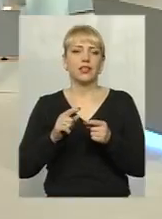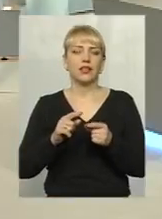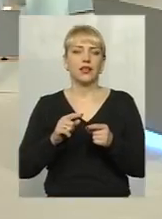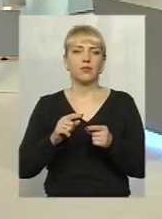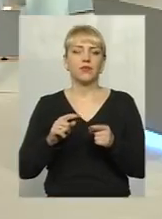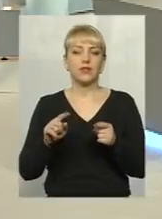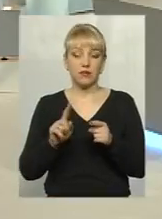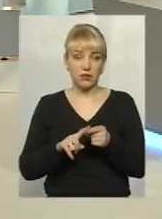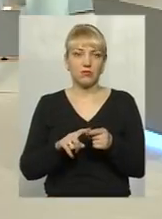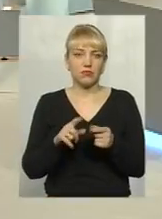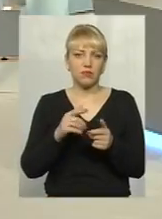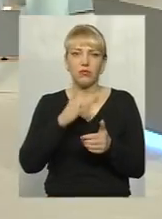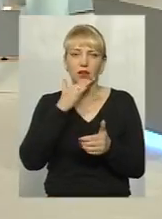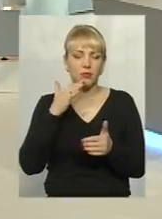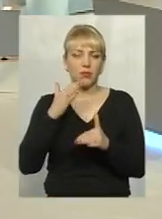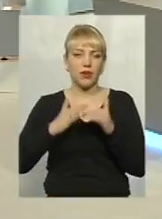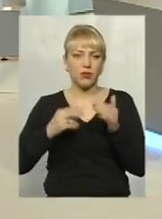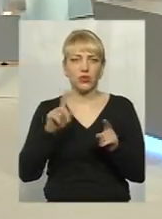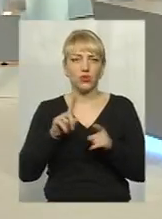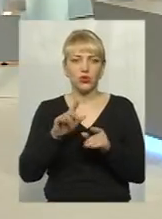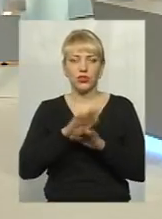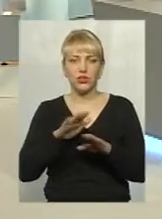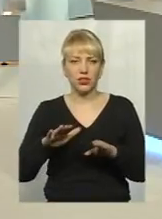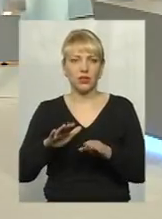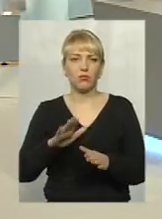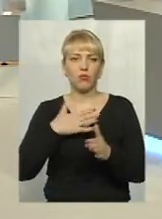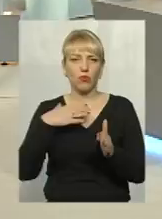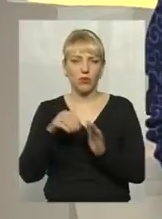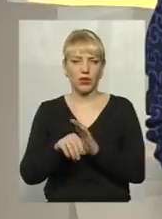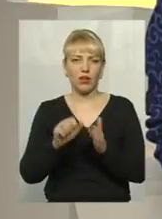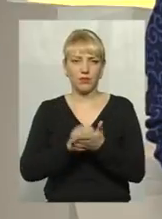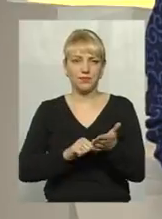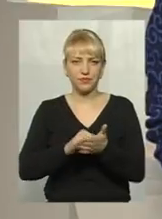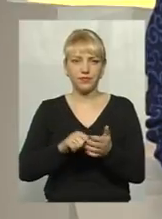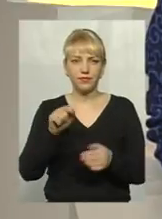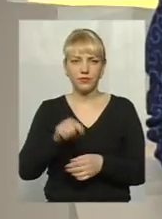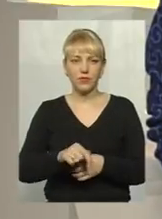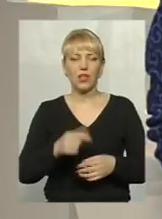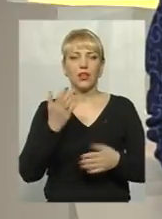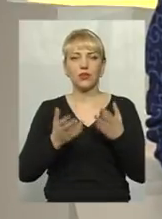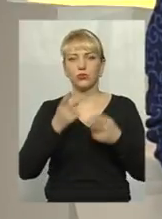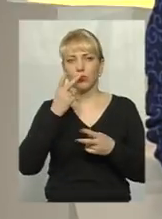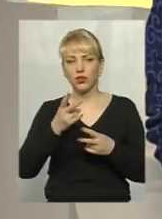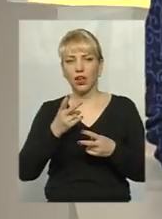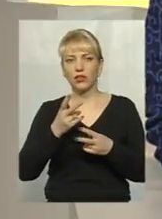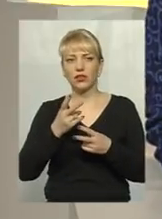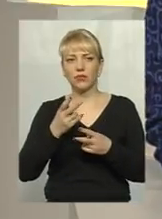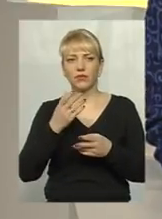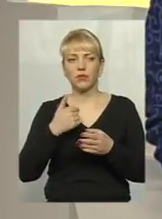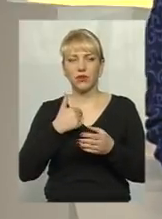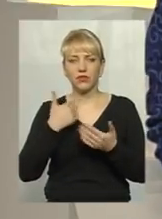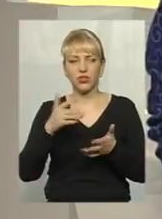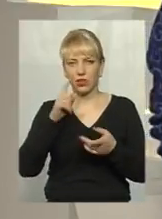діти втрачали своє життя саме через цю причину. Якщо поглянути на… Ми вже зачепили